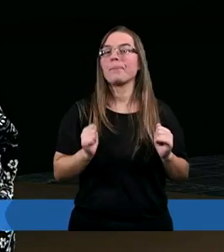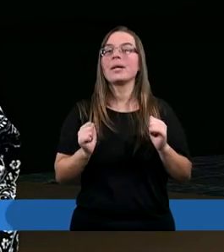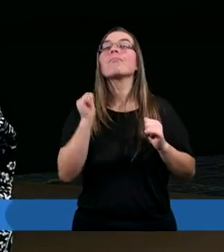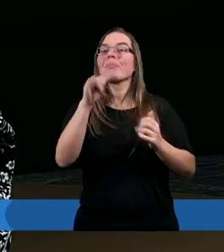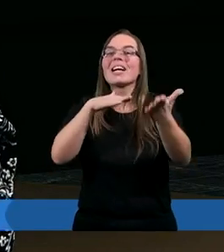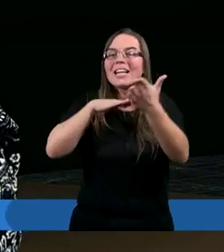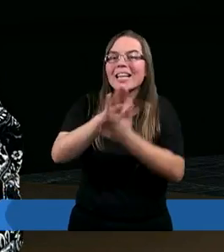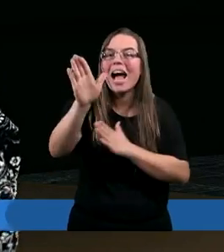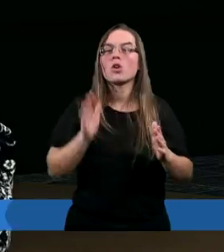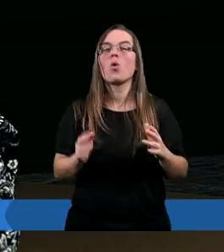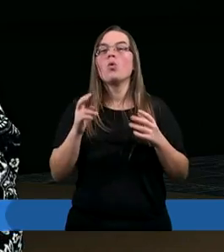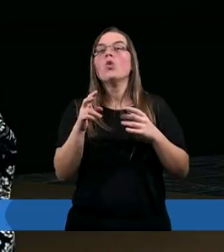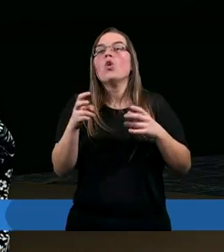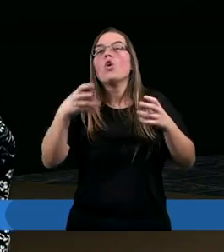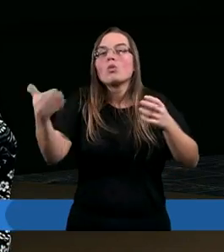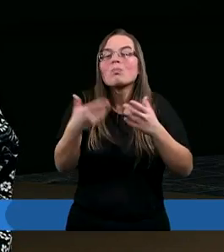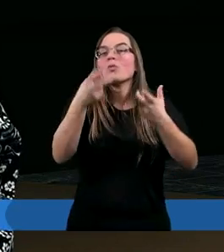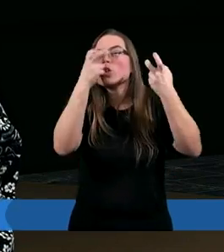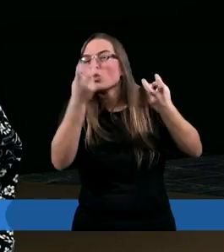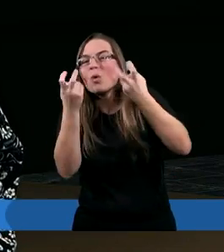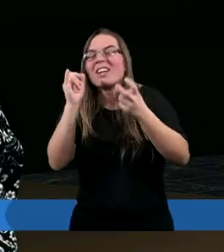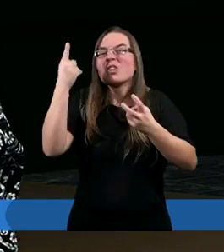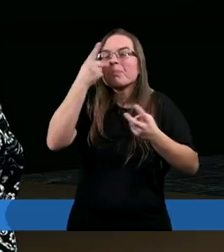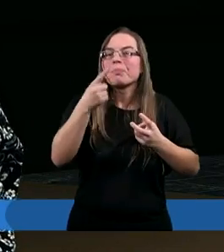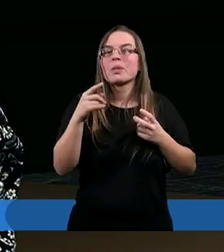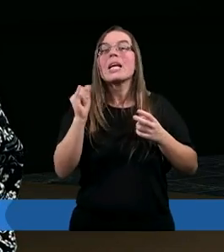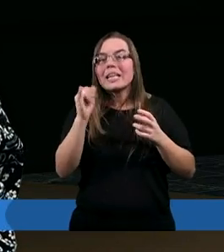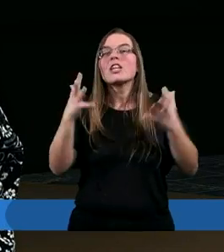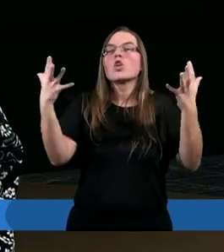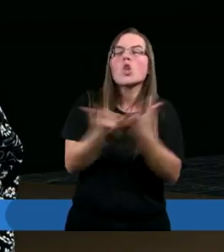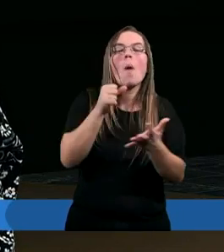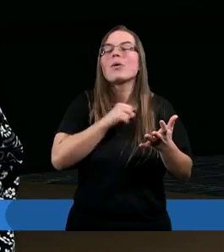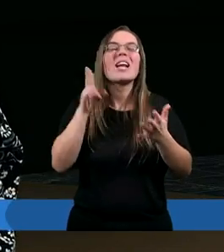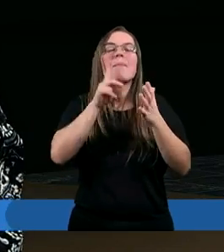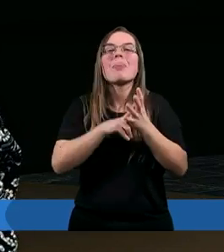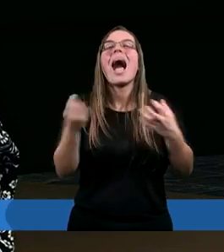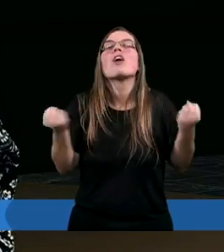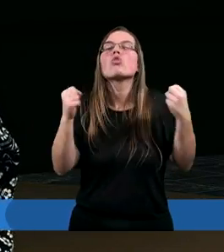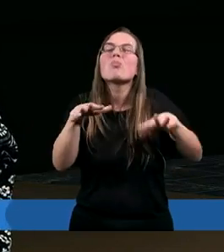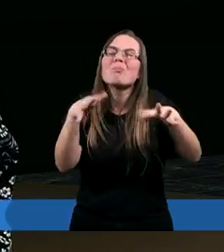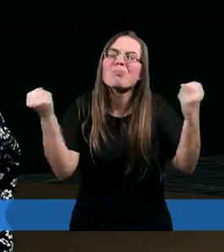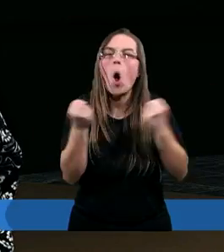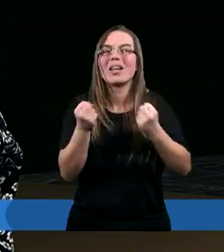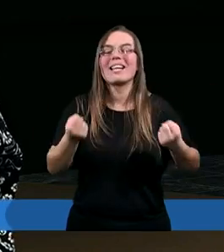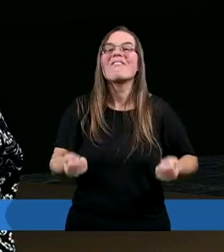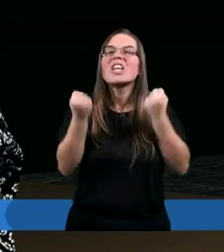I zaczął kopać w tym miejscu. I zdobył się naprawdę na wielki wysiłek. Kopał,